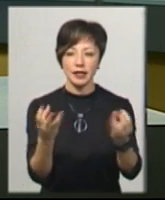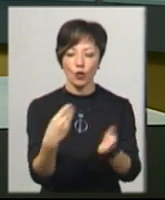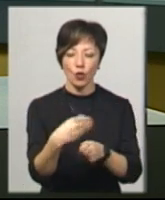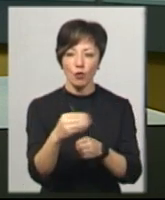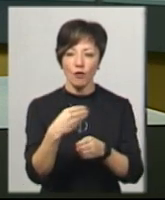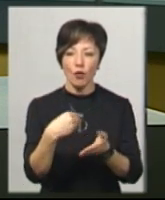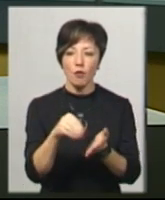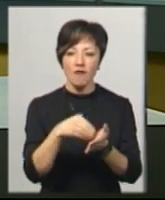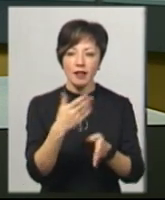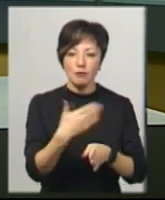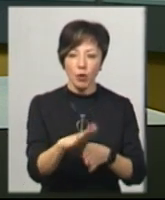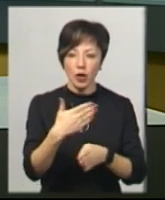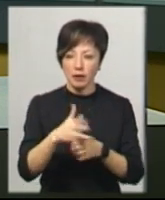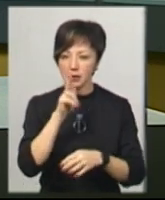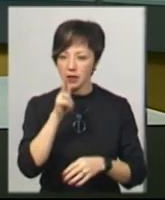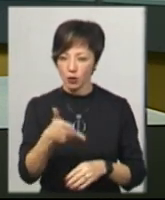трьох років.